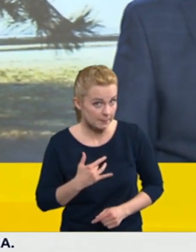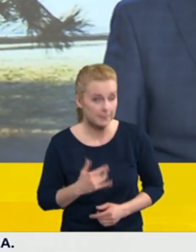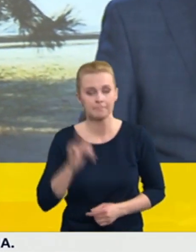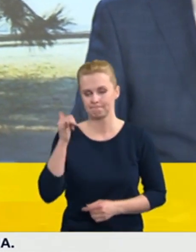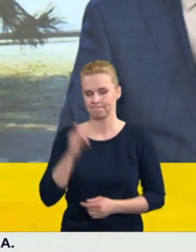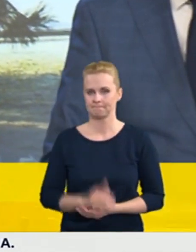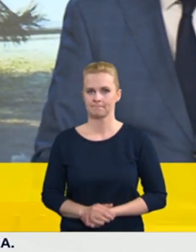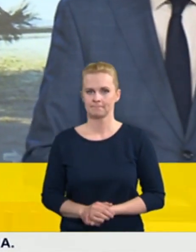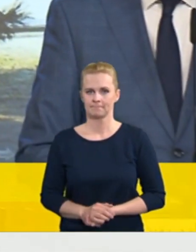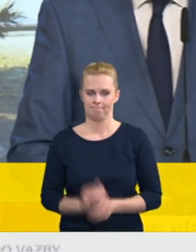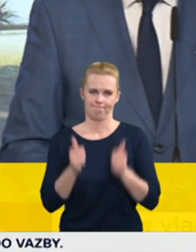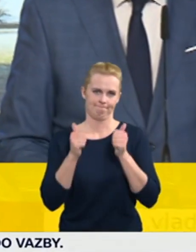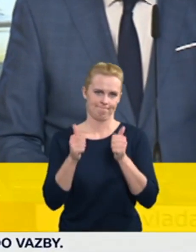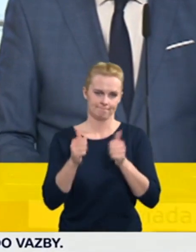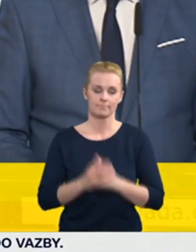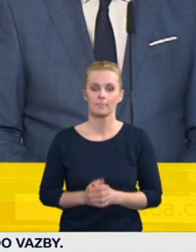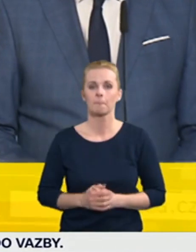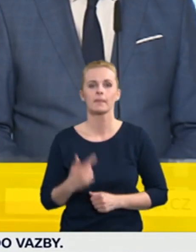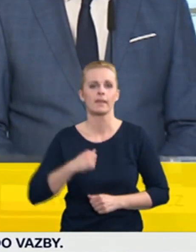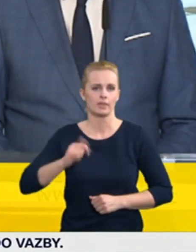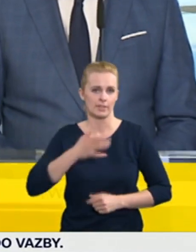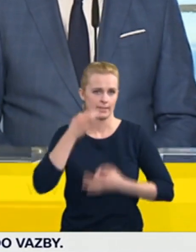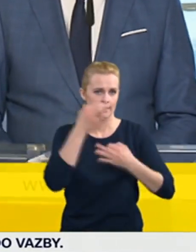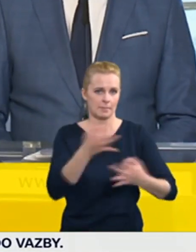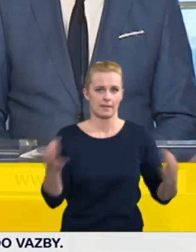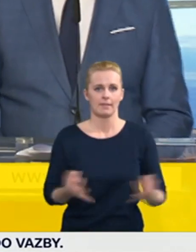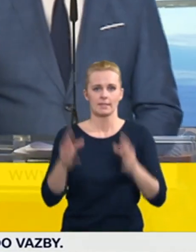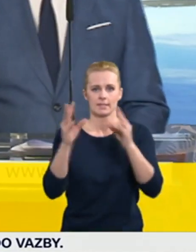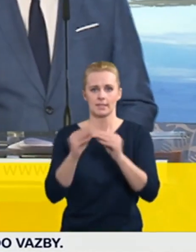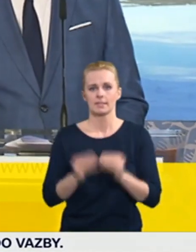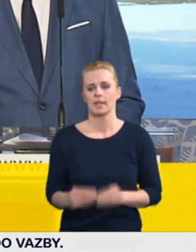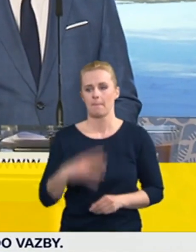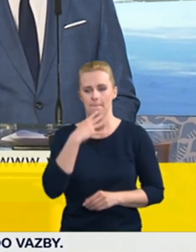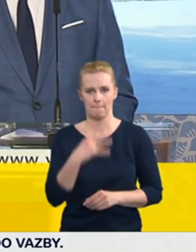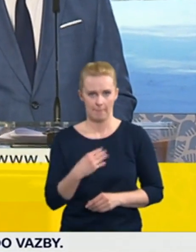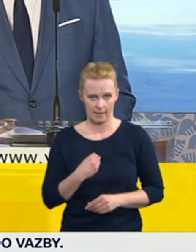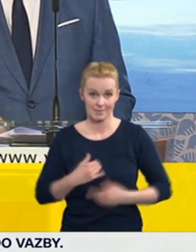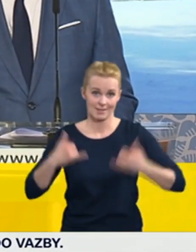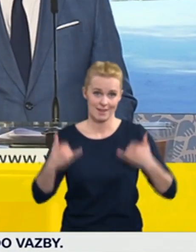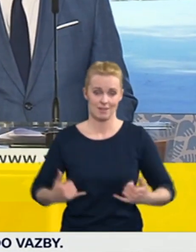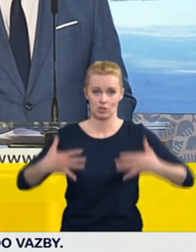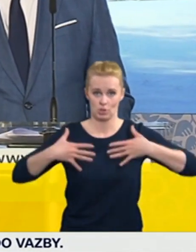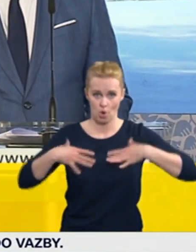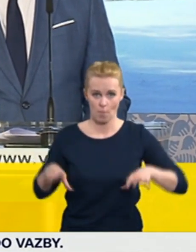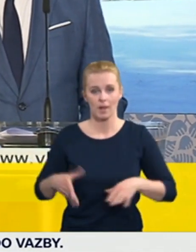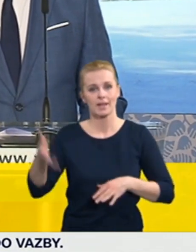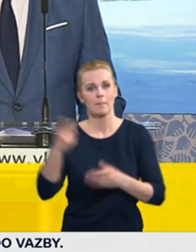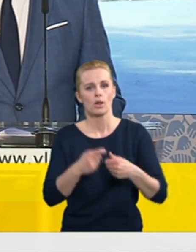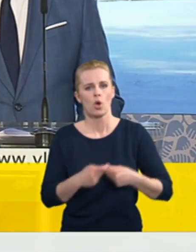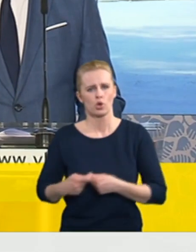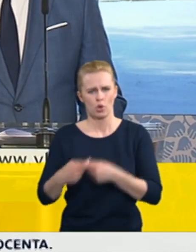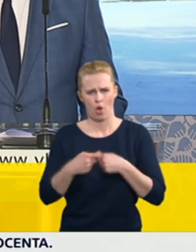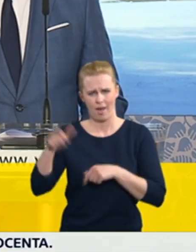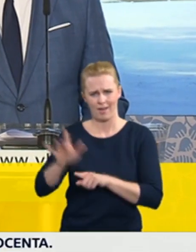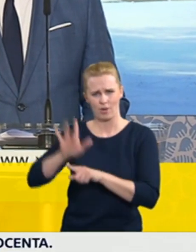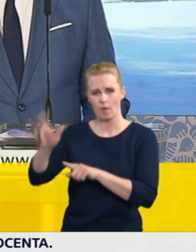Super. Mám prozbu ještě k tomu psovi doplnění. Platí tedy to, co nám dneska dopoledne kolegovi řekl pan profesor